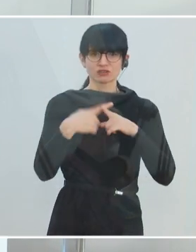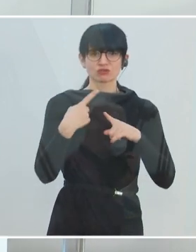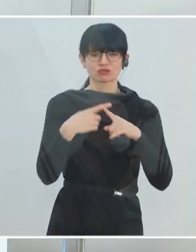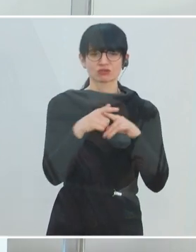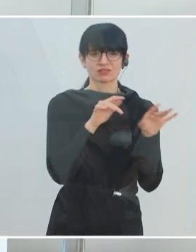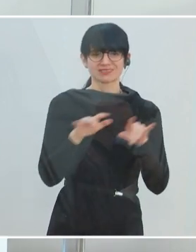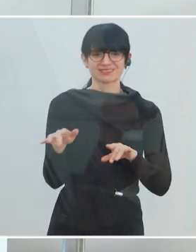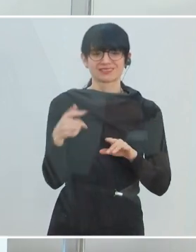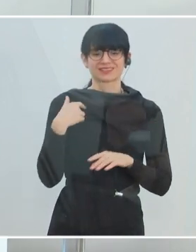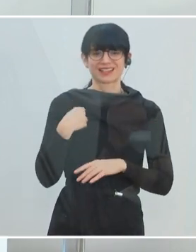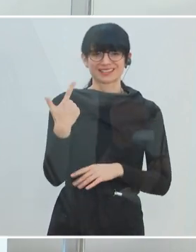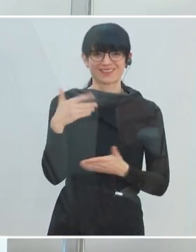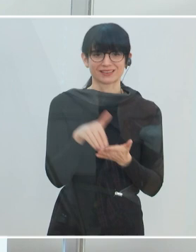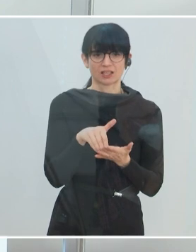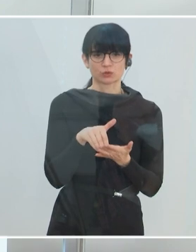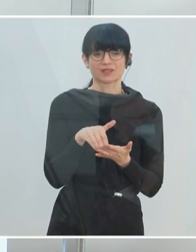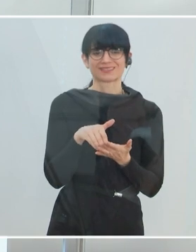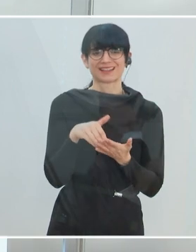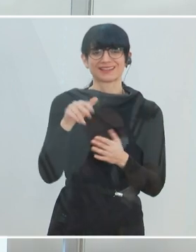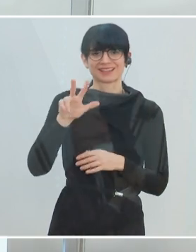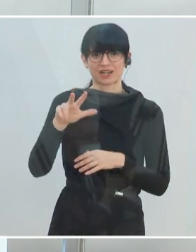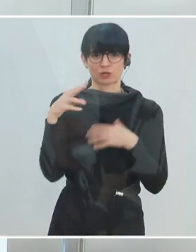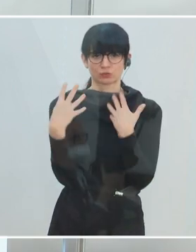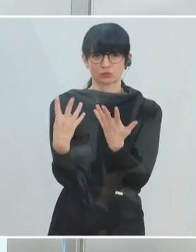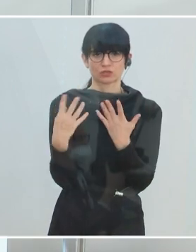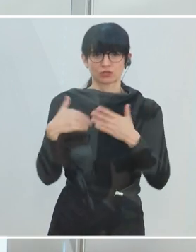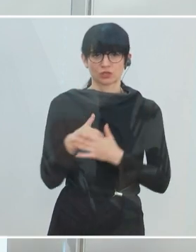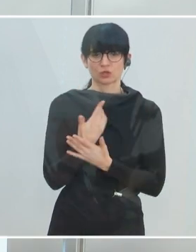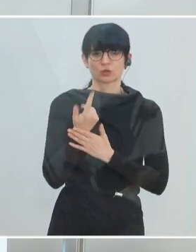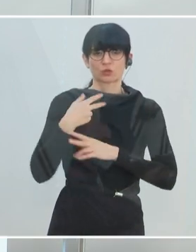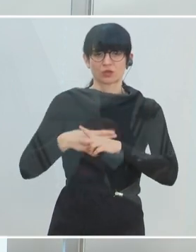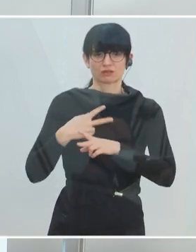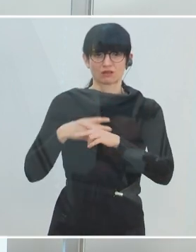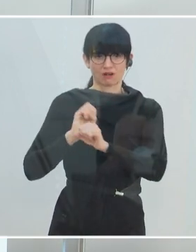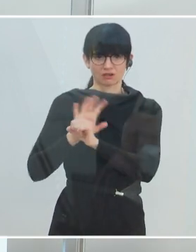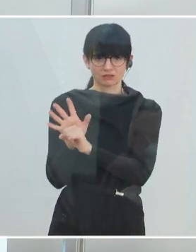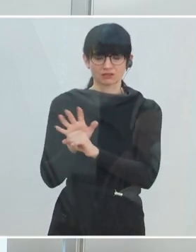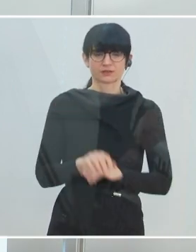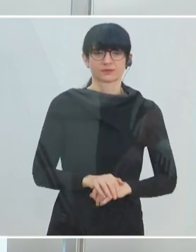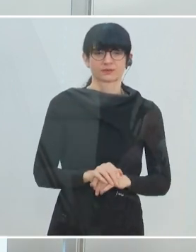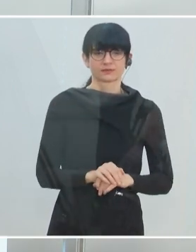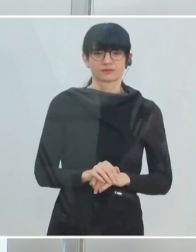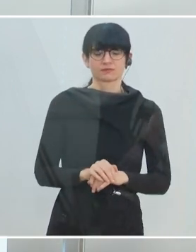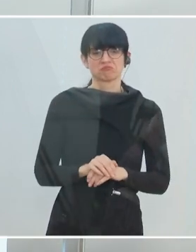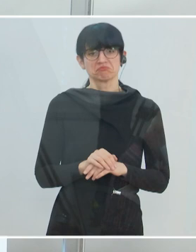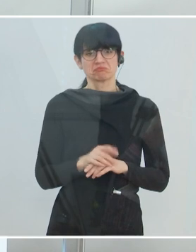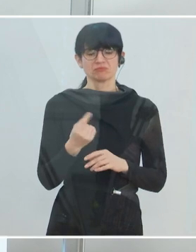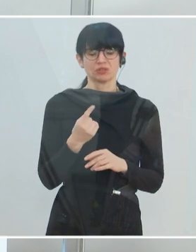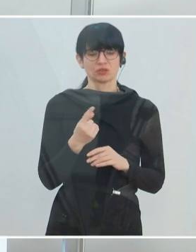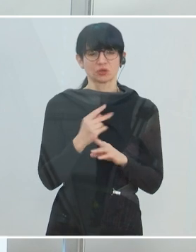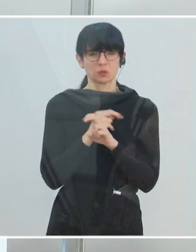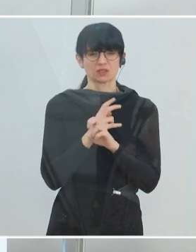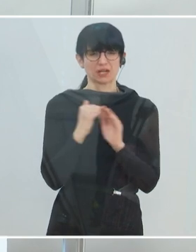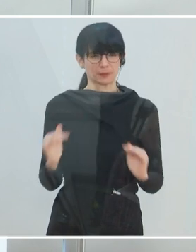eingemeldet, 2093 Neuinfektionen in Österreich. Wir sind damit auf einem hohen Niveau.